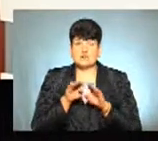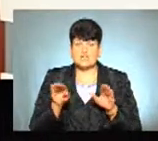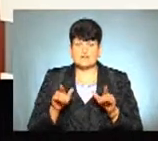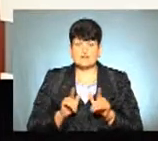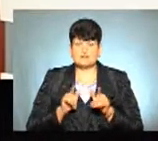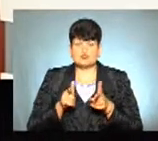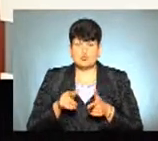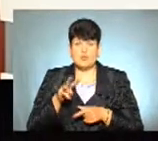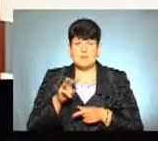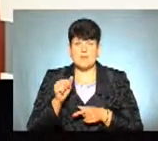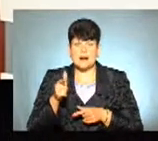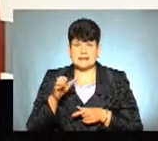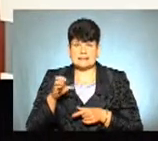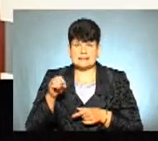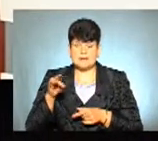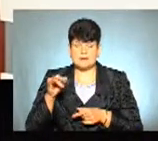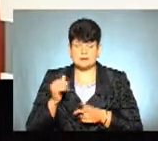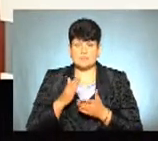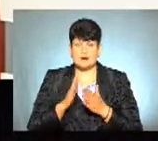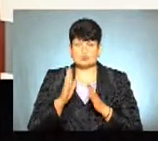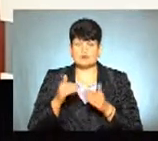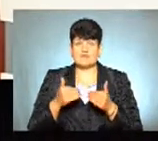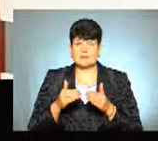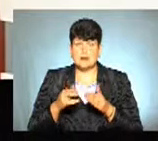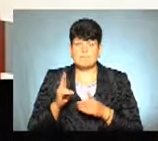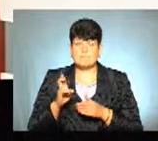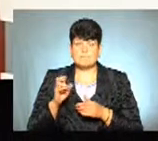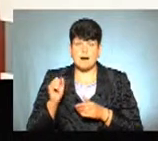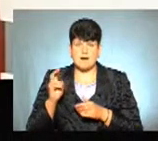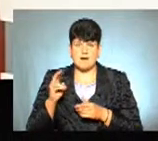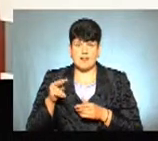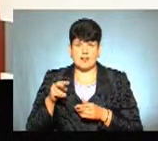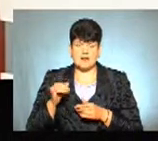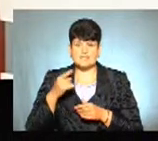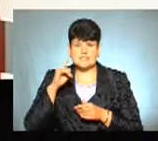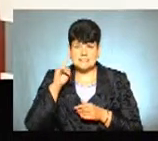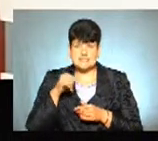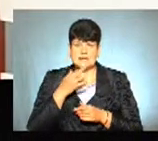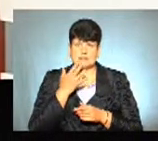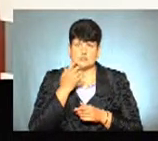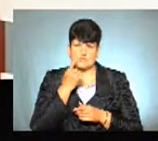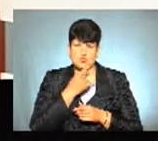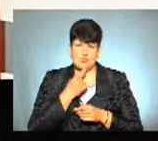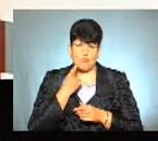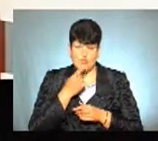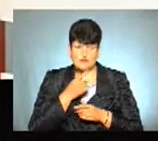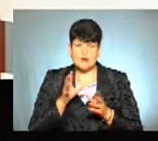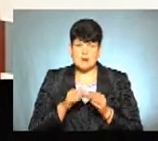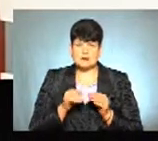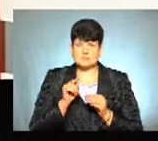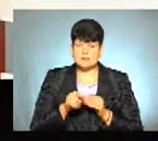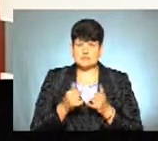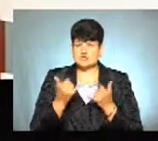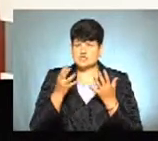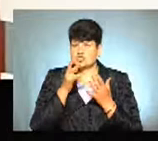вже в магістратуру, мають бути випускники бакалаврату, які знають іноземну мову. Разом з тим, на сьогоднішній